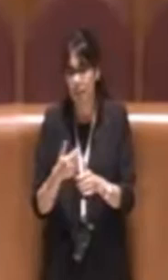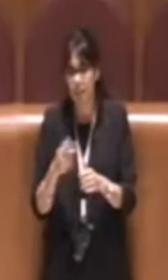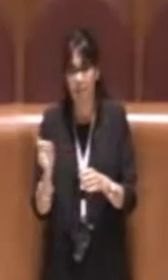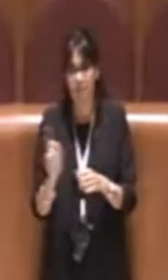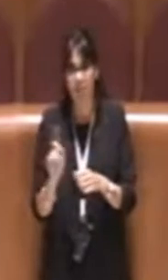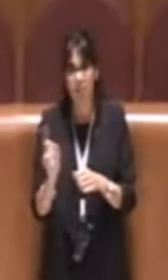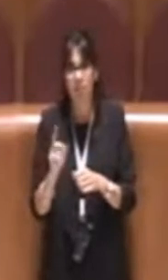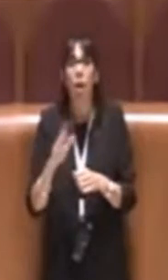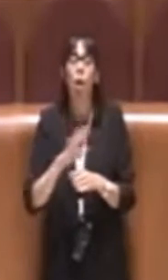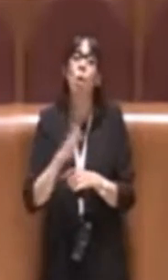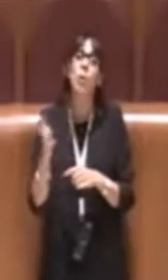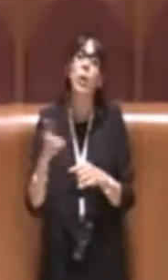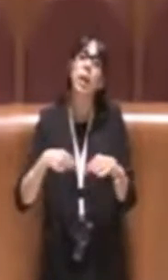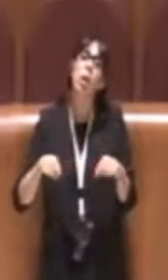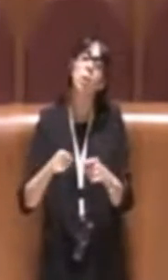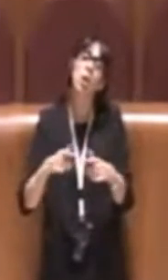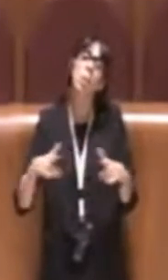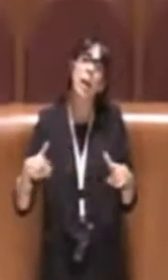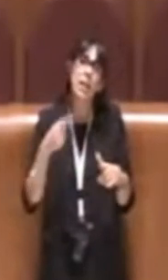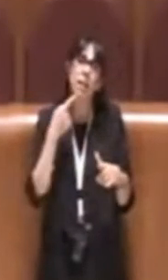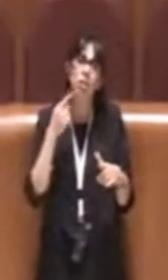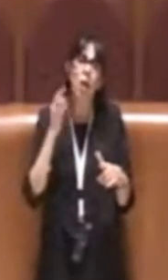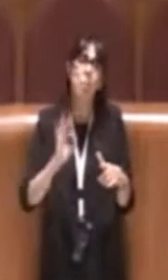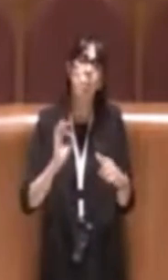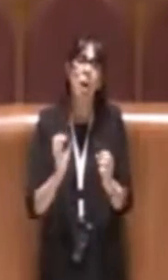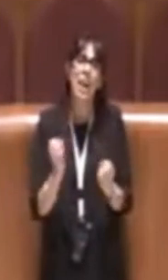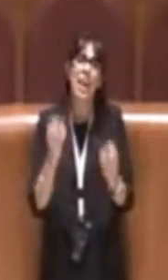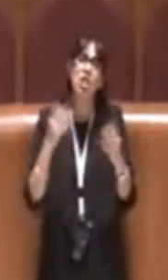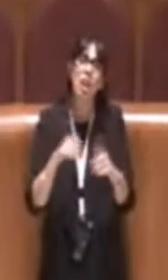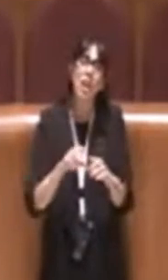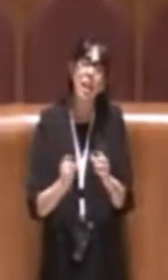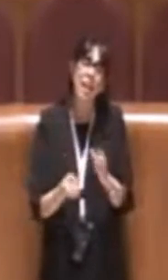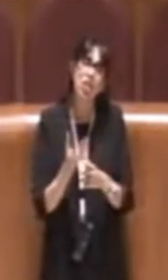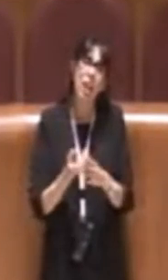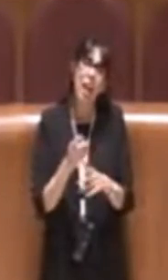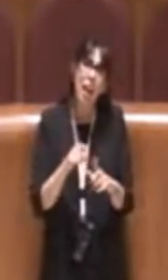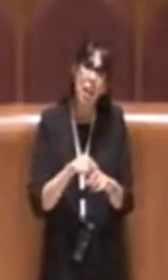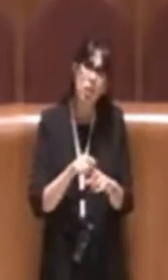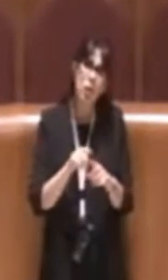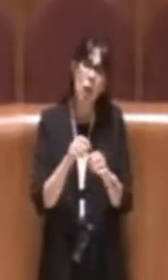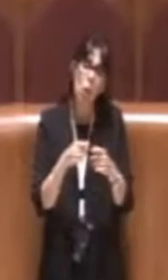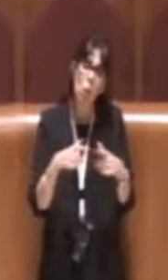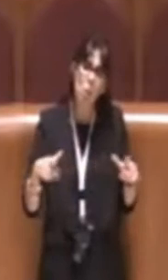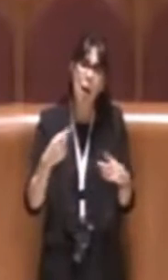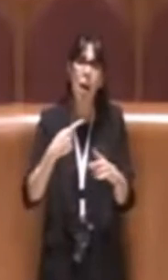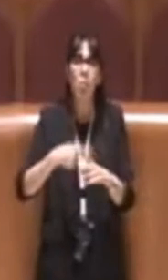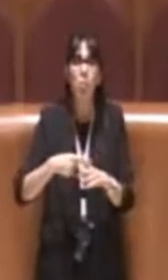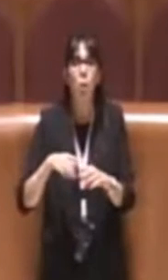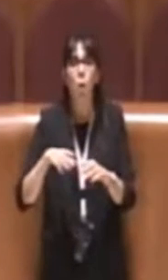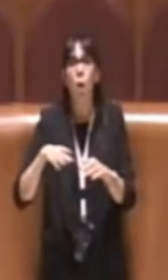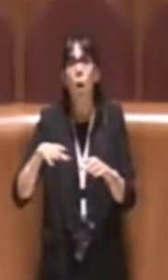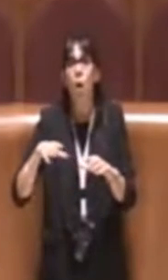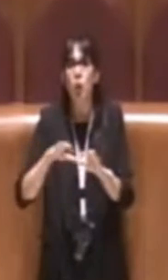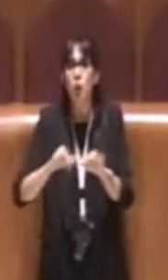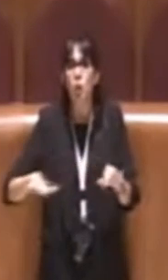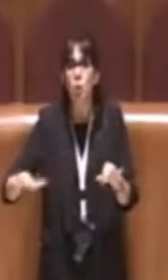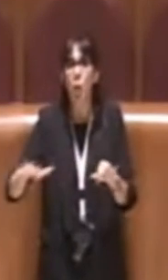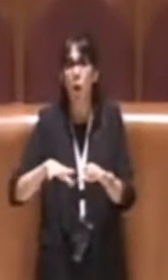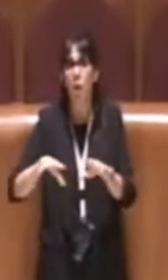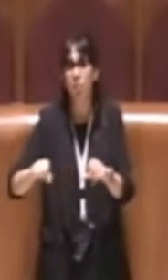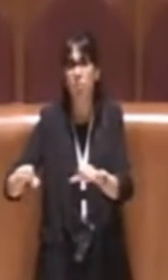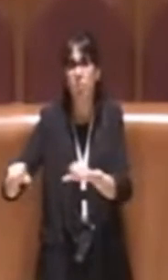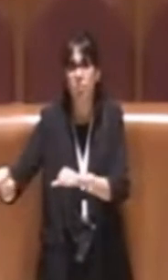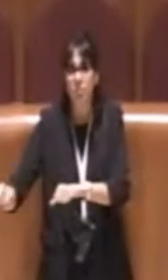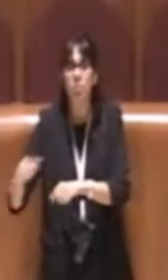parlava di consumo di sole e di regenerazione urbana è stato detto che in alcune regioni questo è stato fatto perché sono